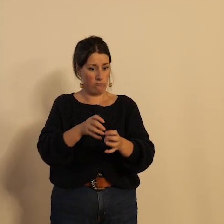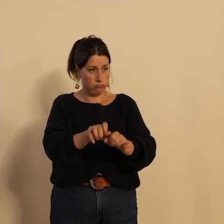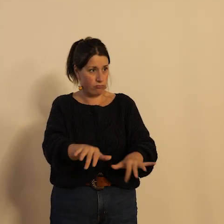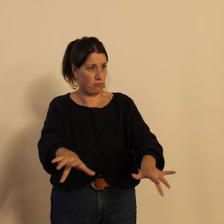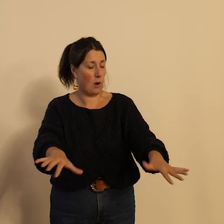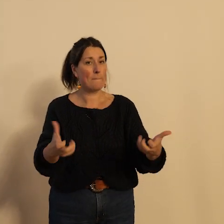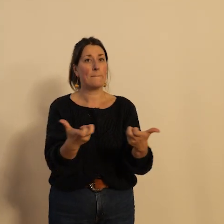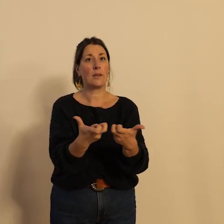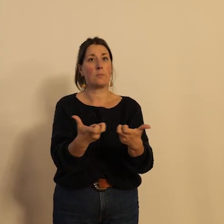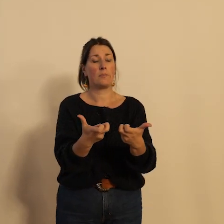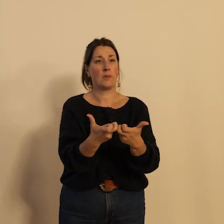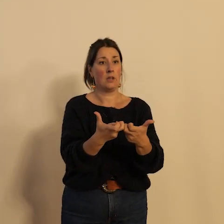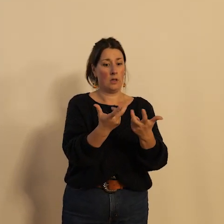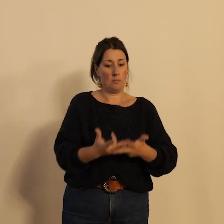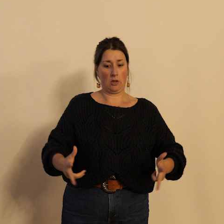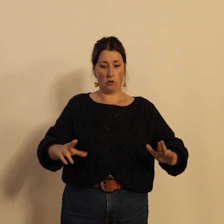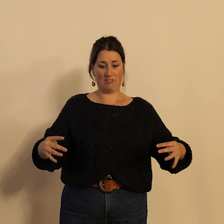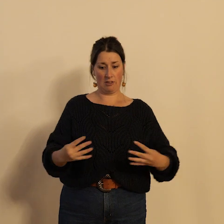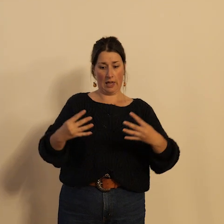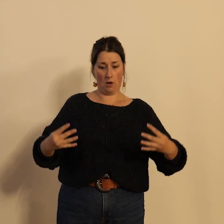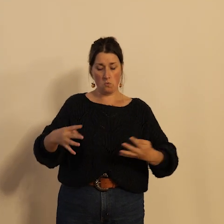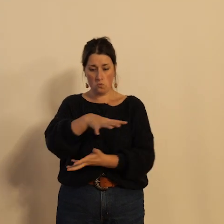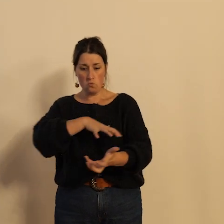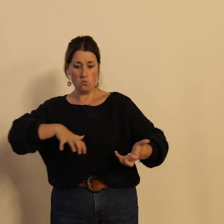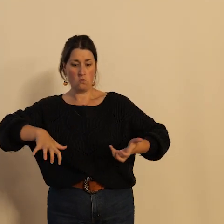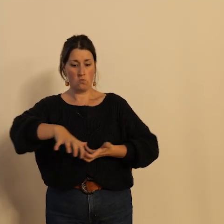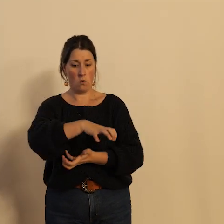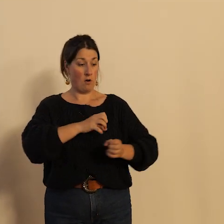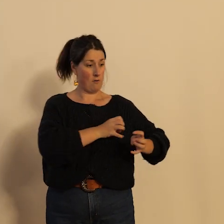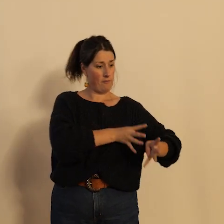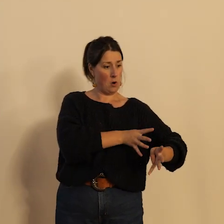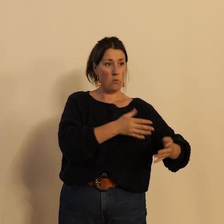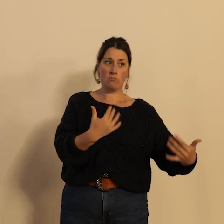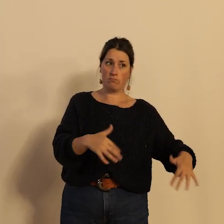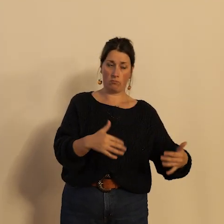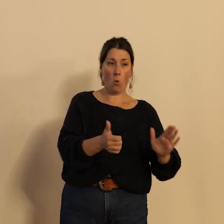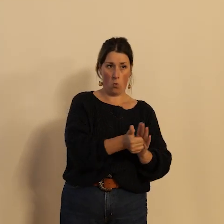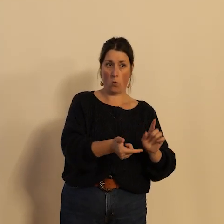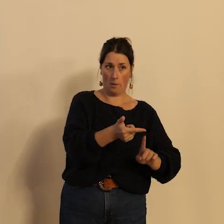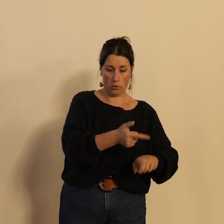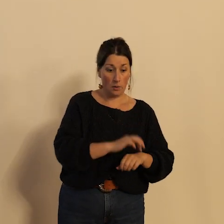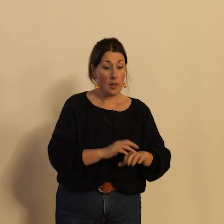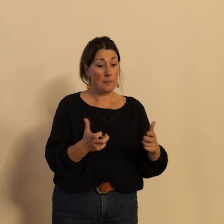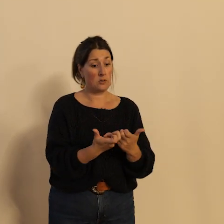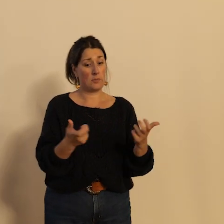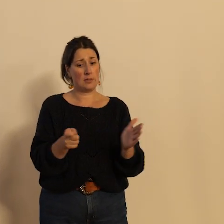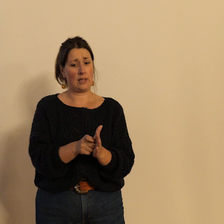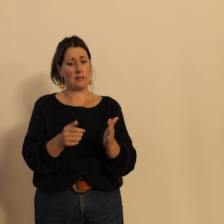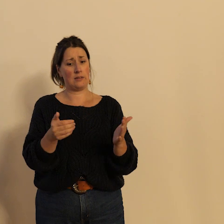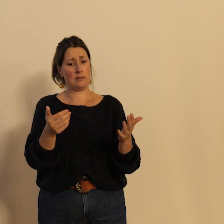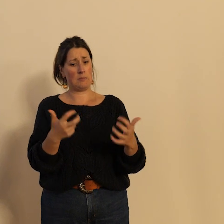notamment en période de guerre le vélo tient une place essentielle tout d'abord en 1940 au moment de la débâcle